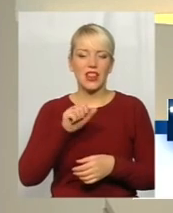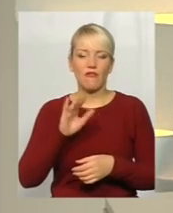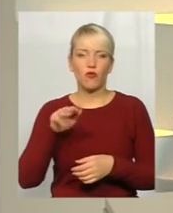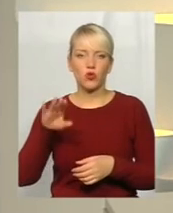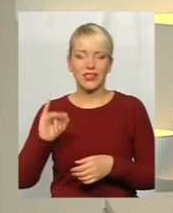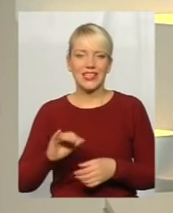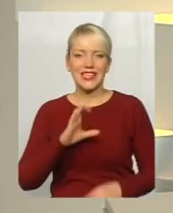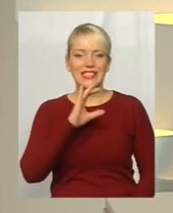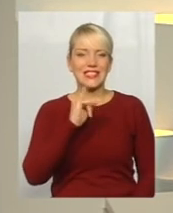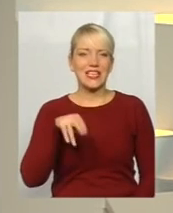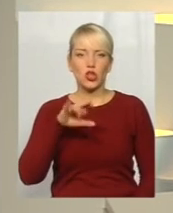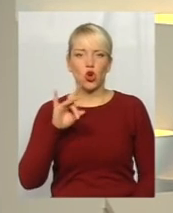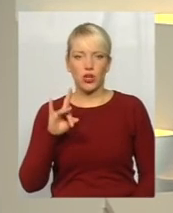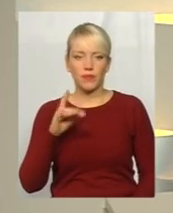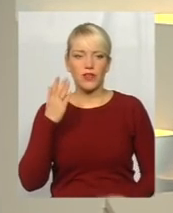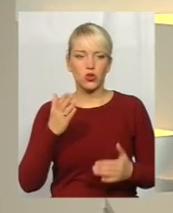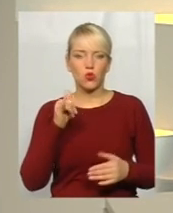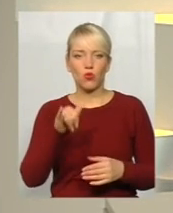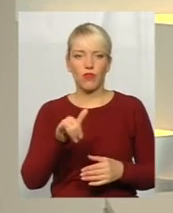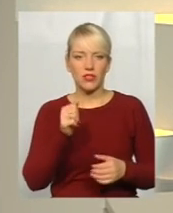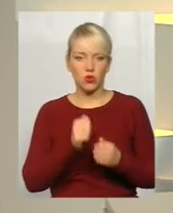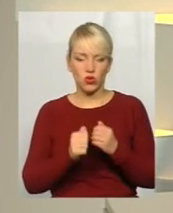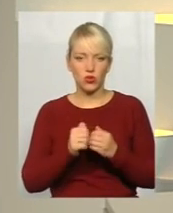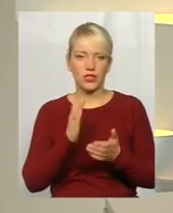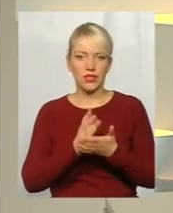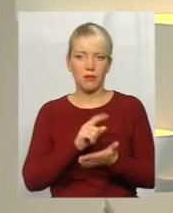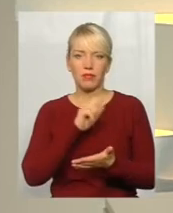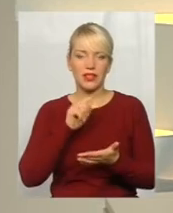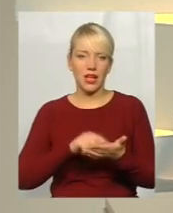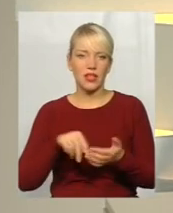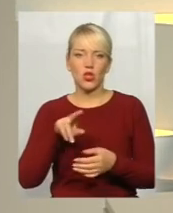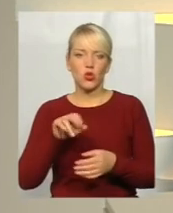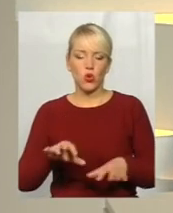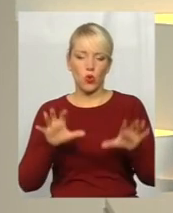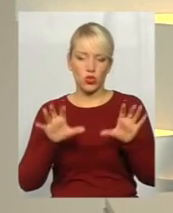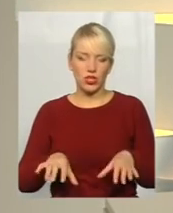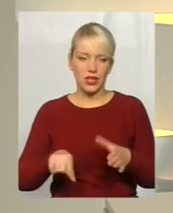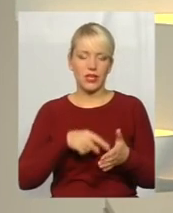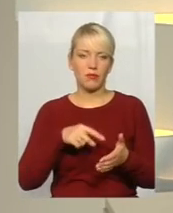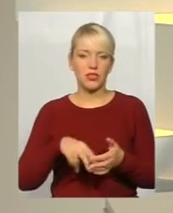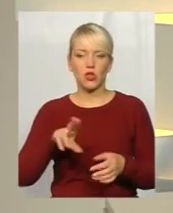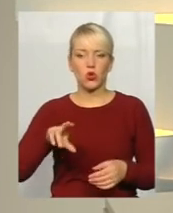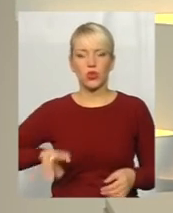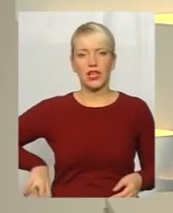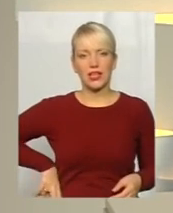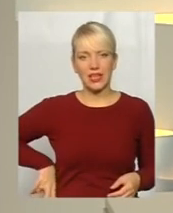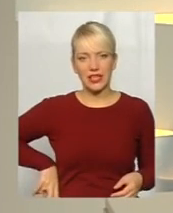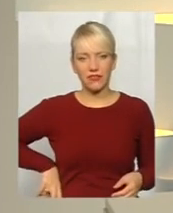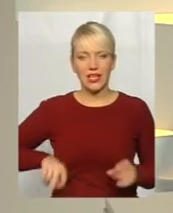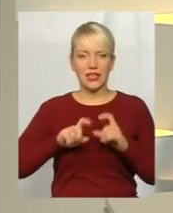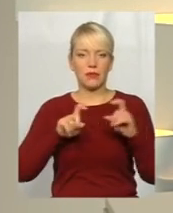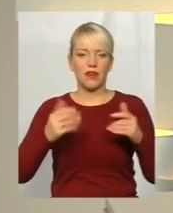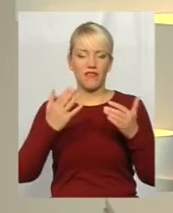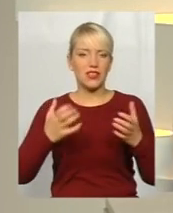Василь Сидор. Якщо у кожного з вас є питання до очільників міста, до директорів департаментів, вас